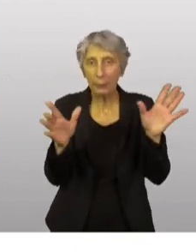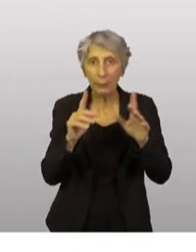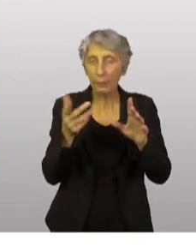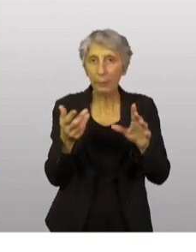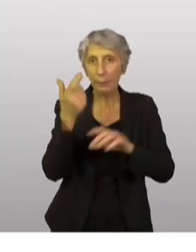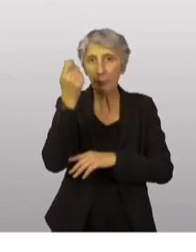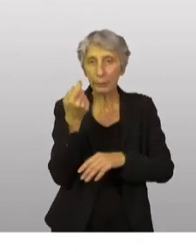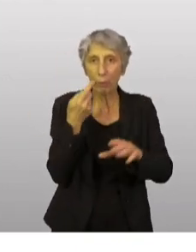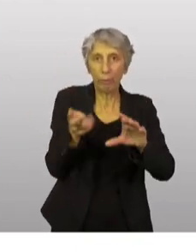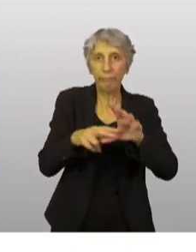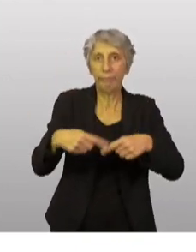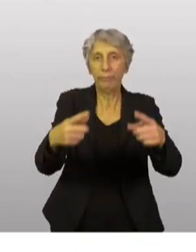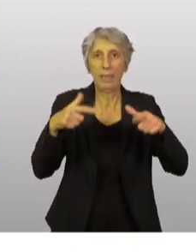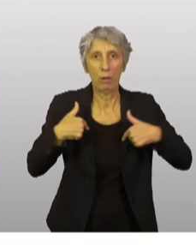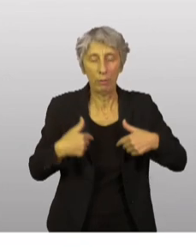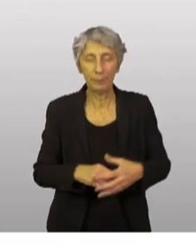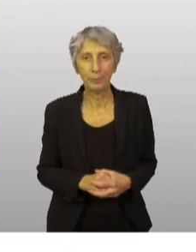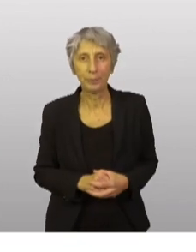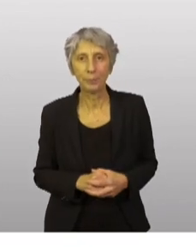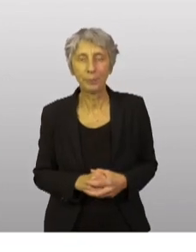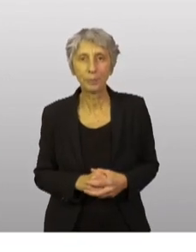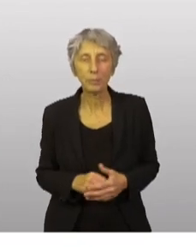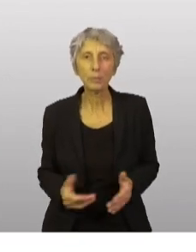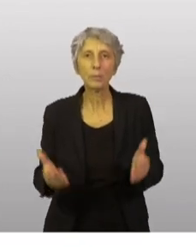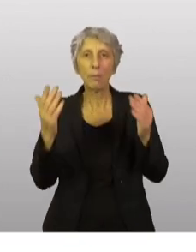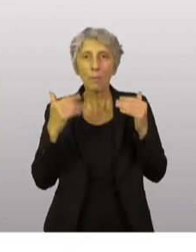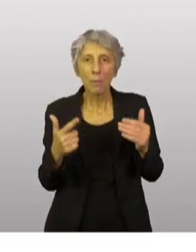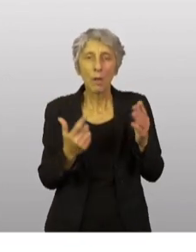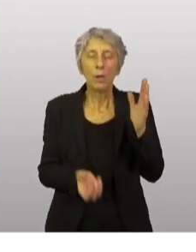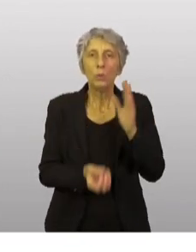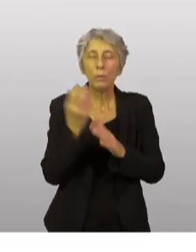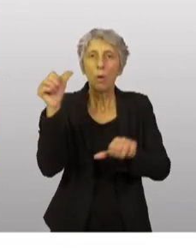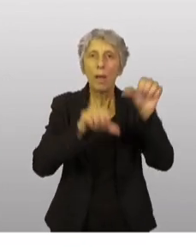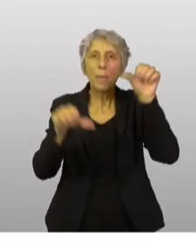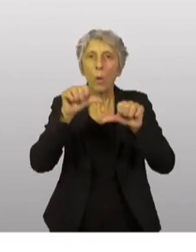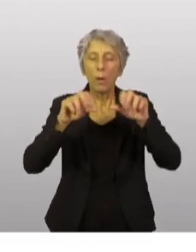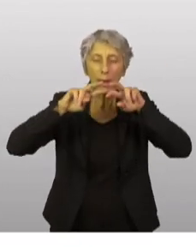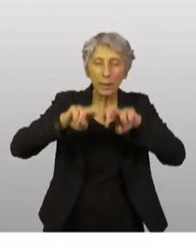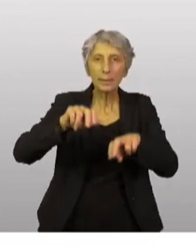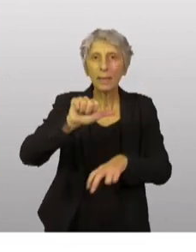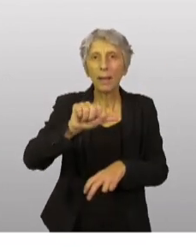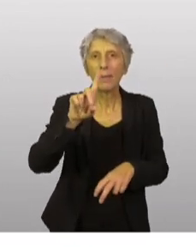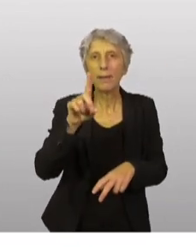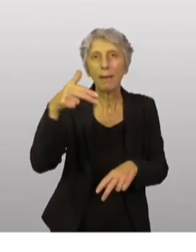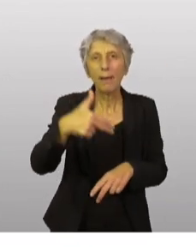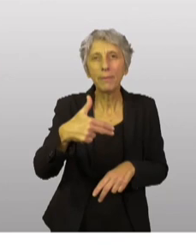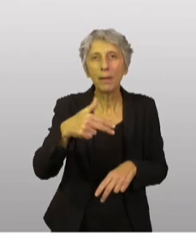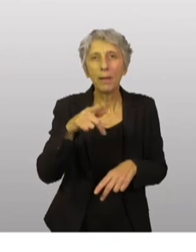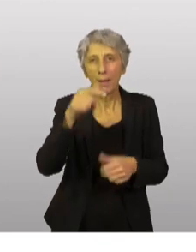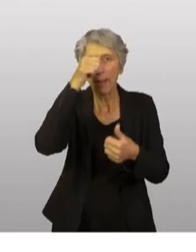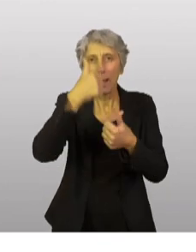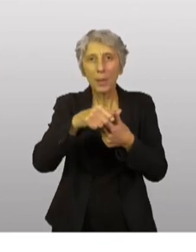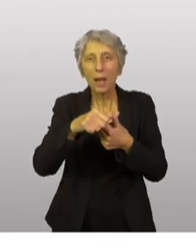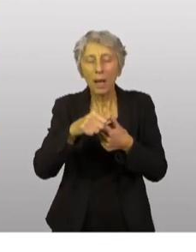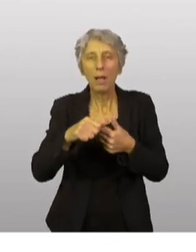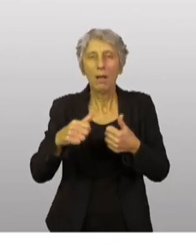à l'école. Nous allons aussi donner un nouveau laboratoire d'analyse ADN. Vous vous souvenez qu'après la découverte du